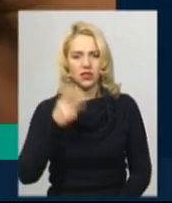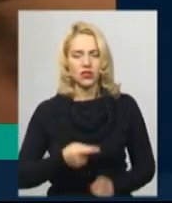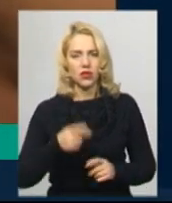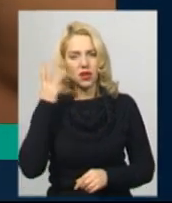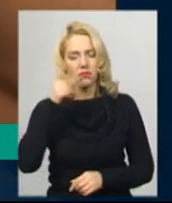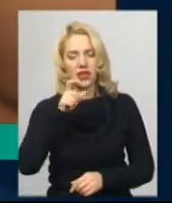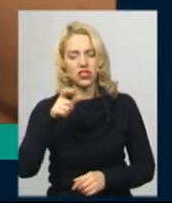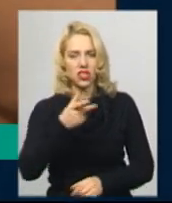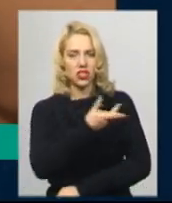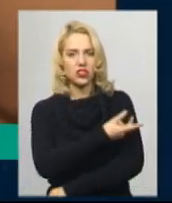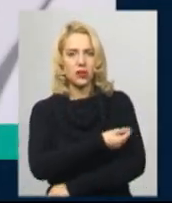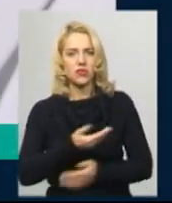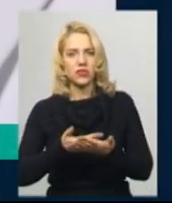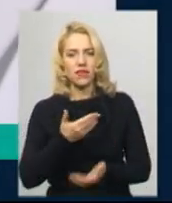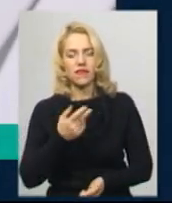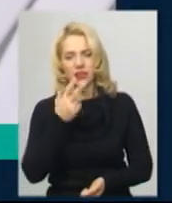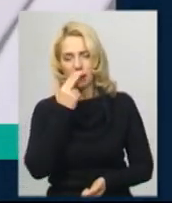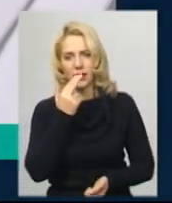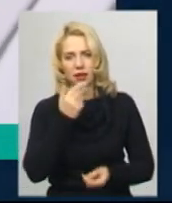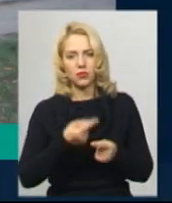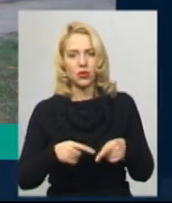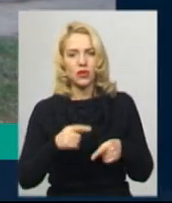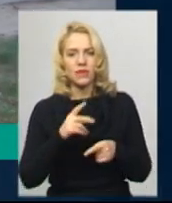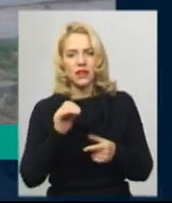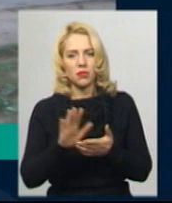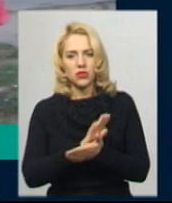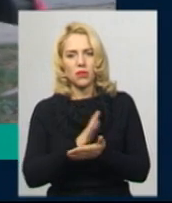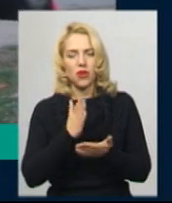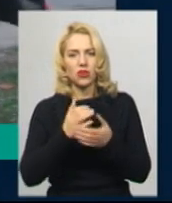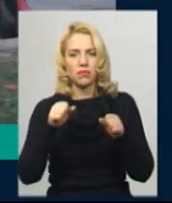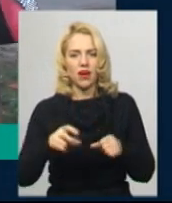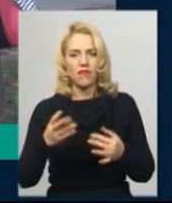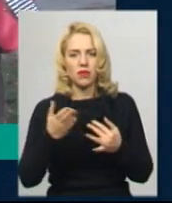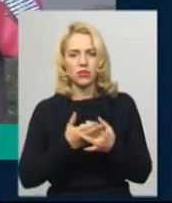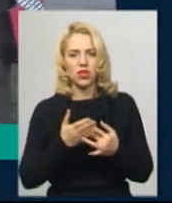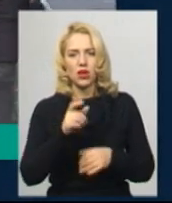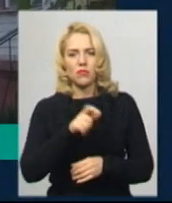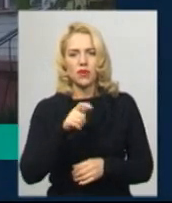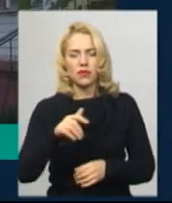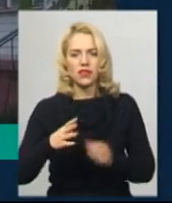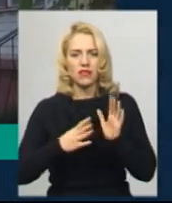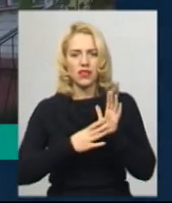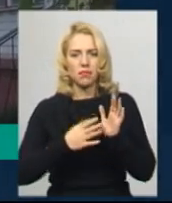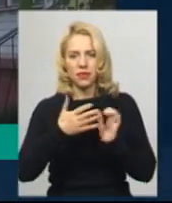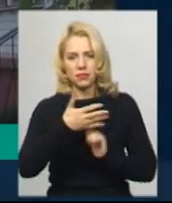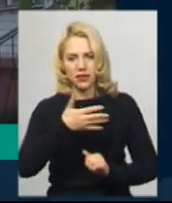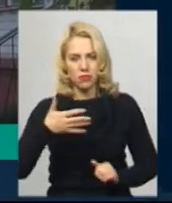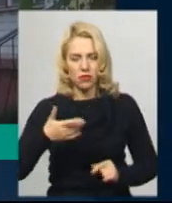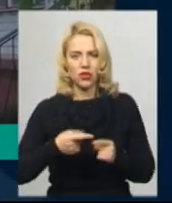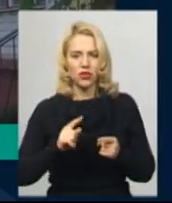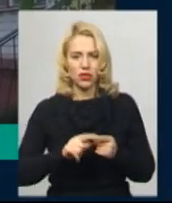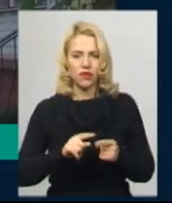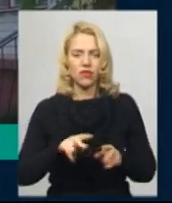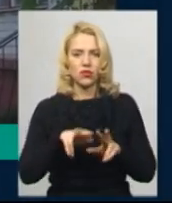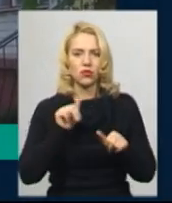від грипу. На безкоштовну вакцинацію мають право пільговики. Мешканцям п'ятиповерхівки в обласному центрі відключили опалення через несправність